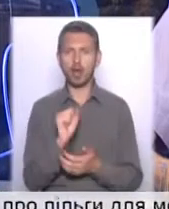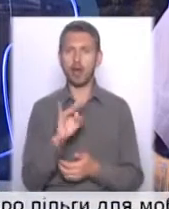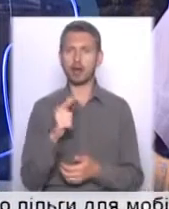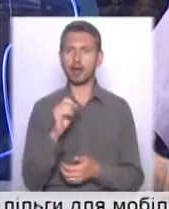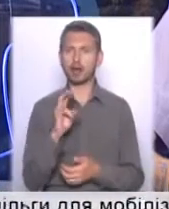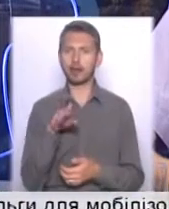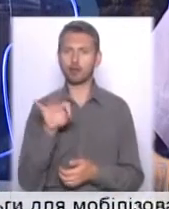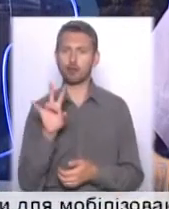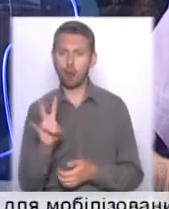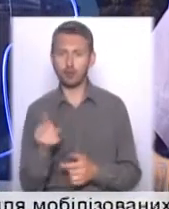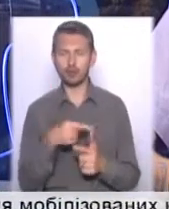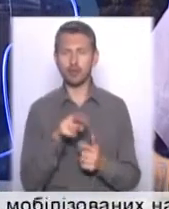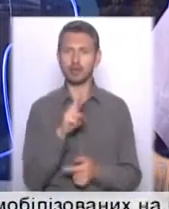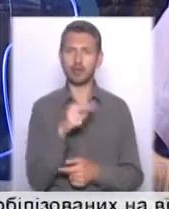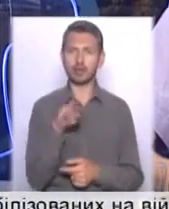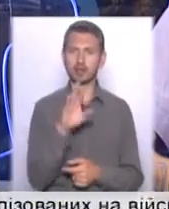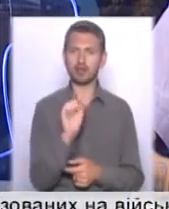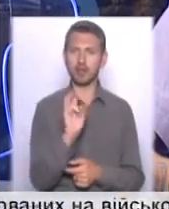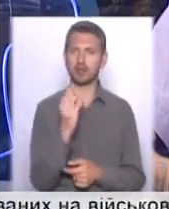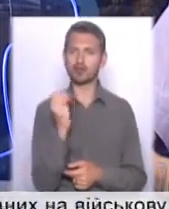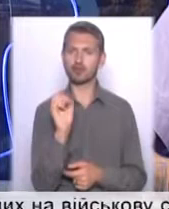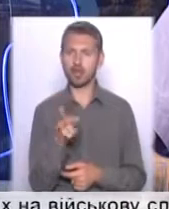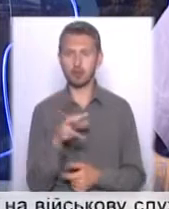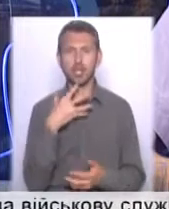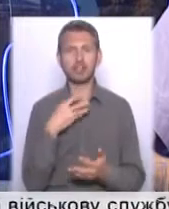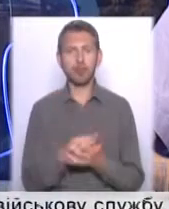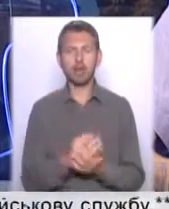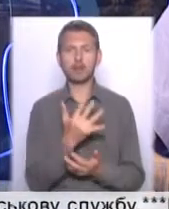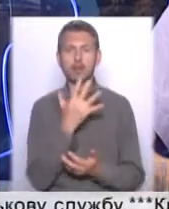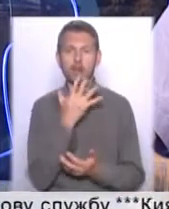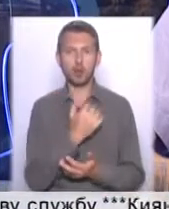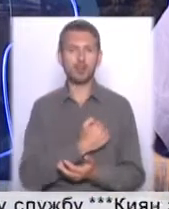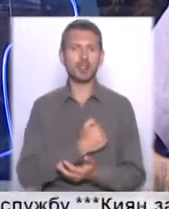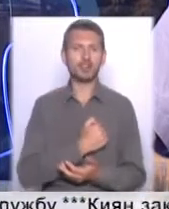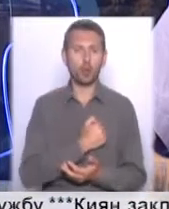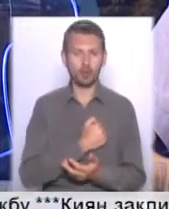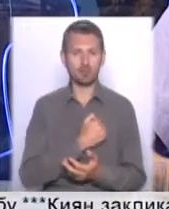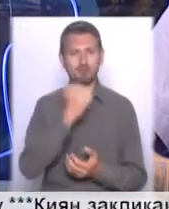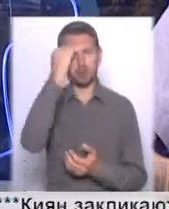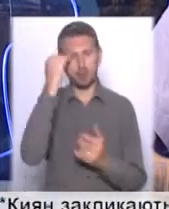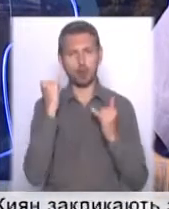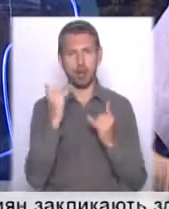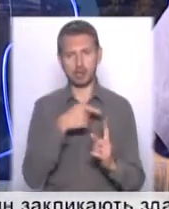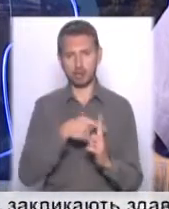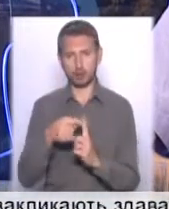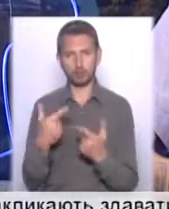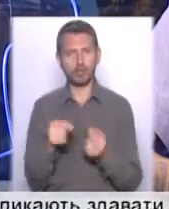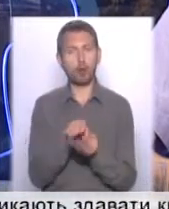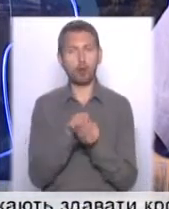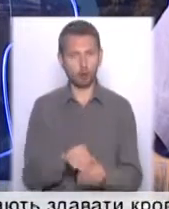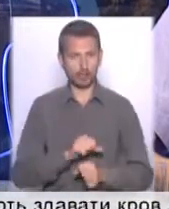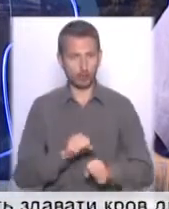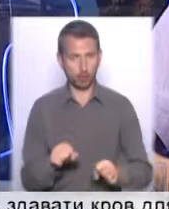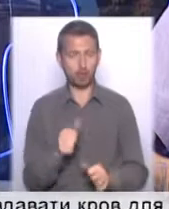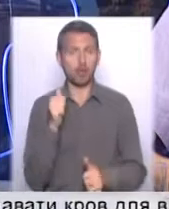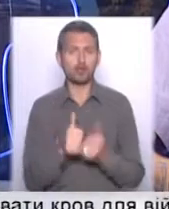Ядвашем, як і в інших державах, своє національно-військово-мауріальне кладовище, де охоронять героїв. Зараз цих героїв, вони щодня з'являються в